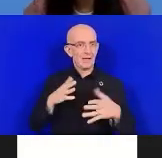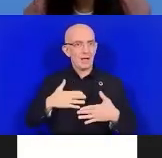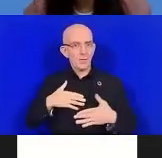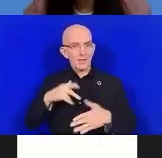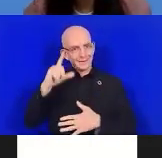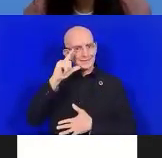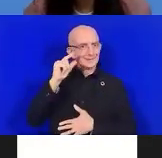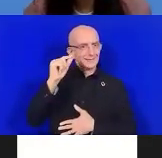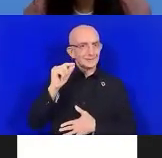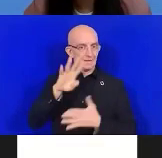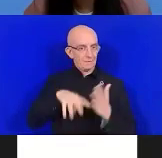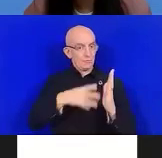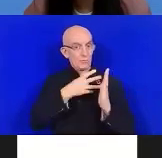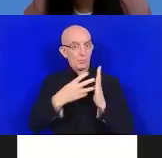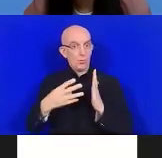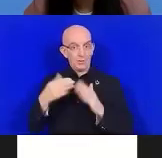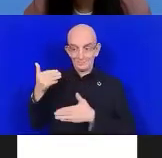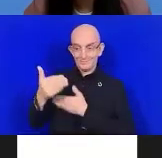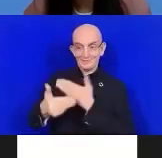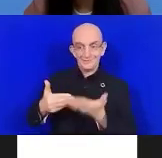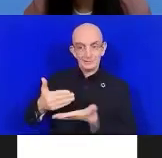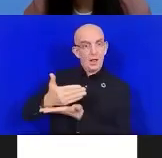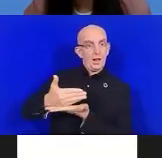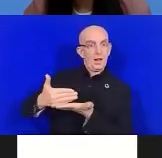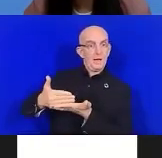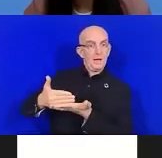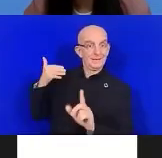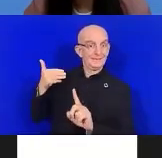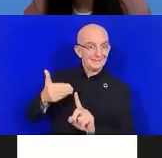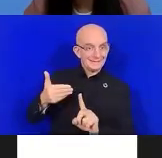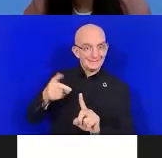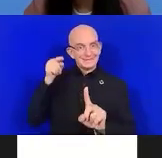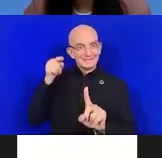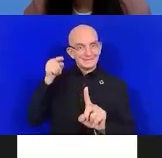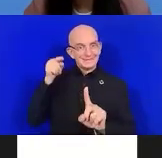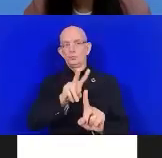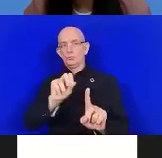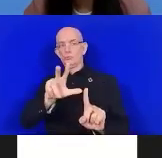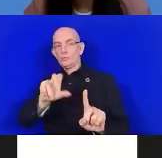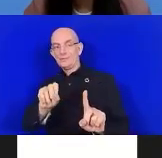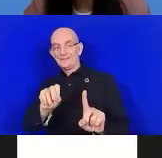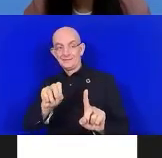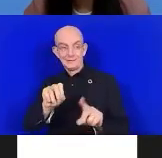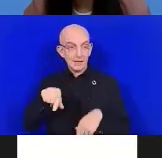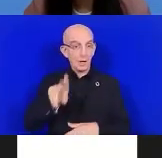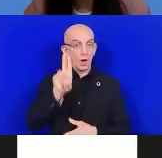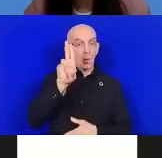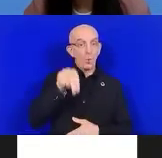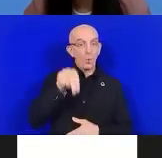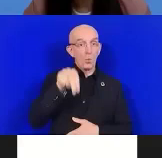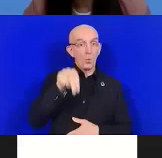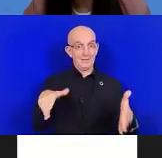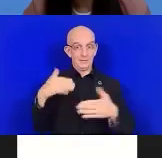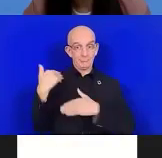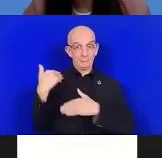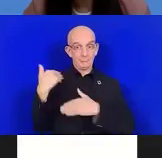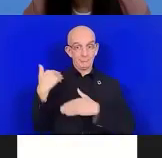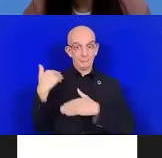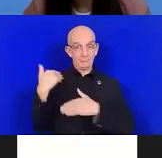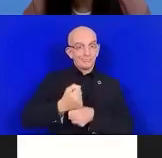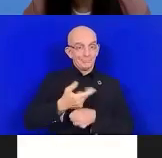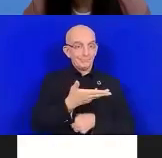vue de comprendre quels sont les progrès qui ont été réalisés et quelles sont les barrières qui demeurent. Cette étude a révélé